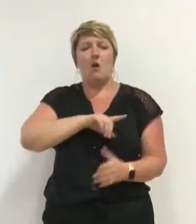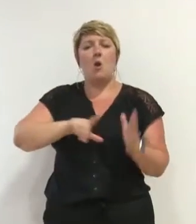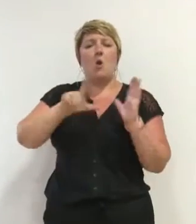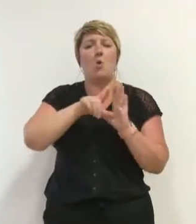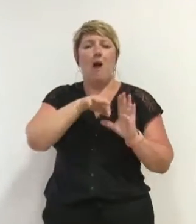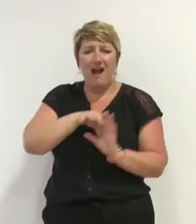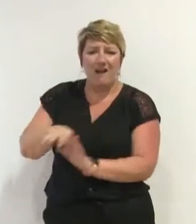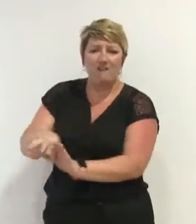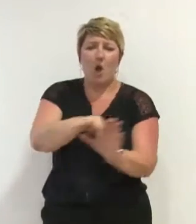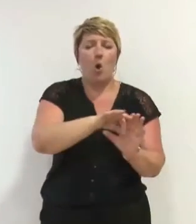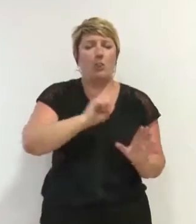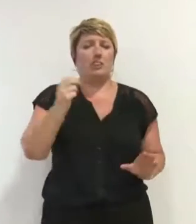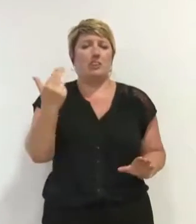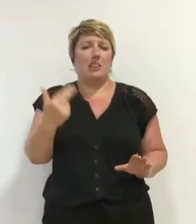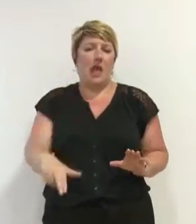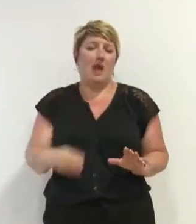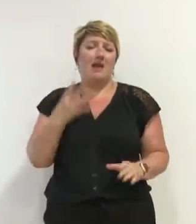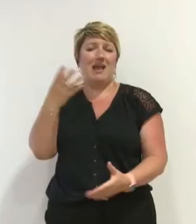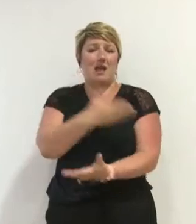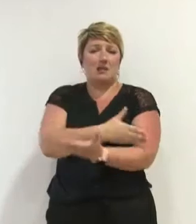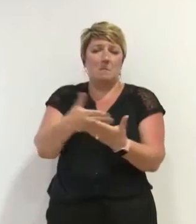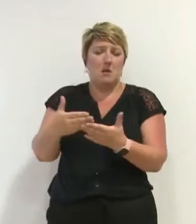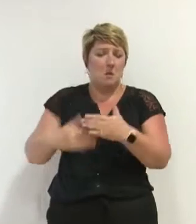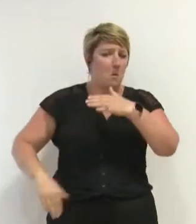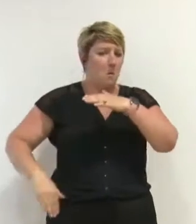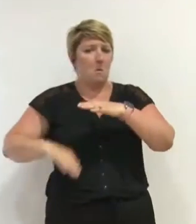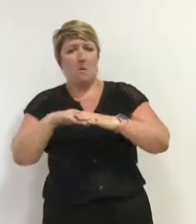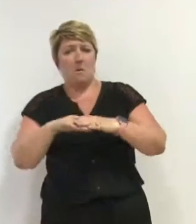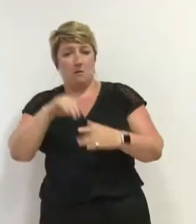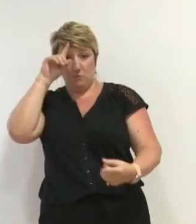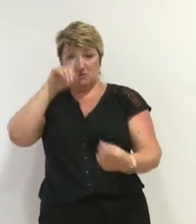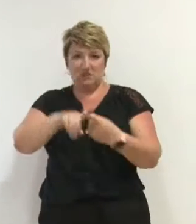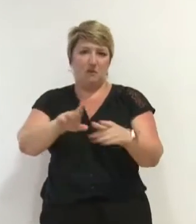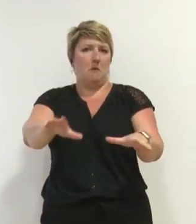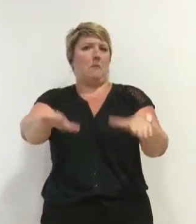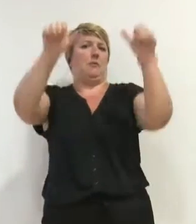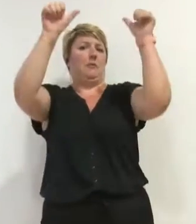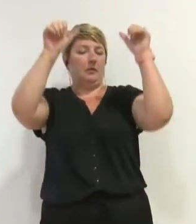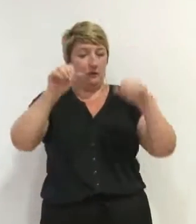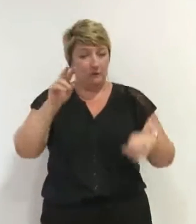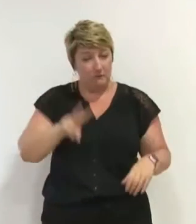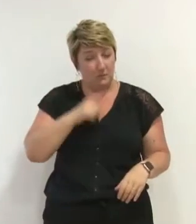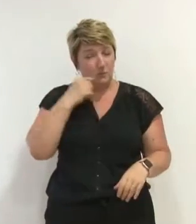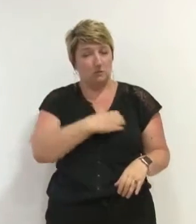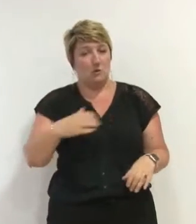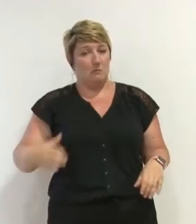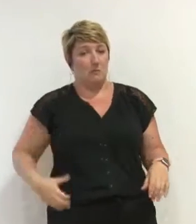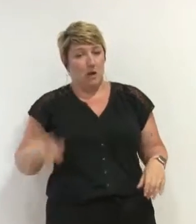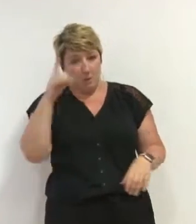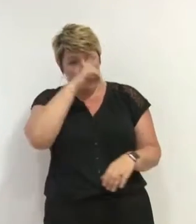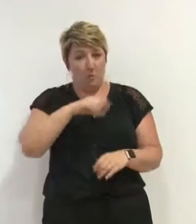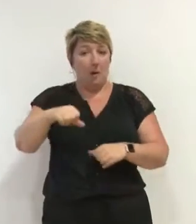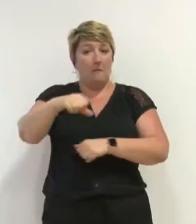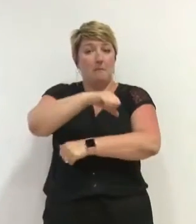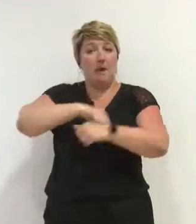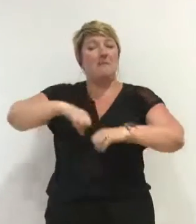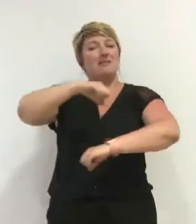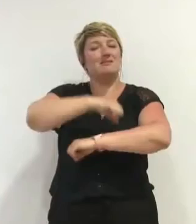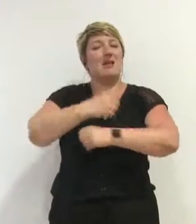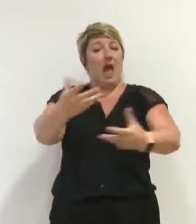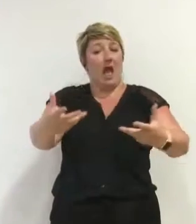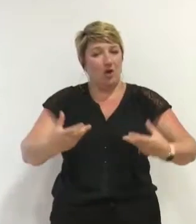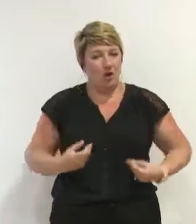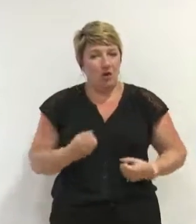permettant d'empêcher ce mauvais coup. Monsieur le maire, organisez, comme l'ont déjà fait certaines communes, une permanence pour recueillir les signatures des